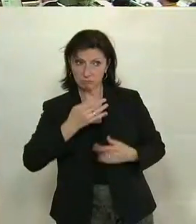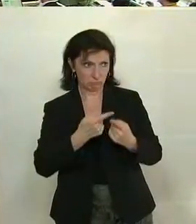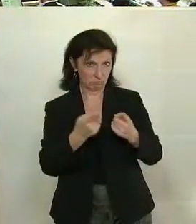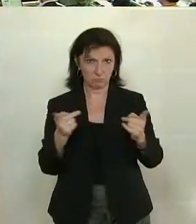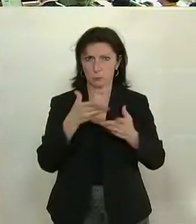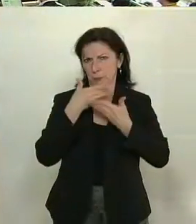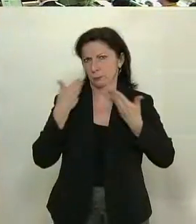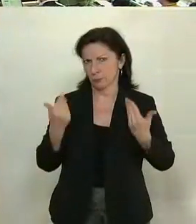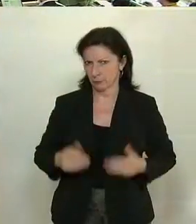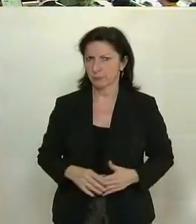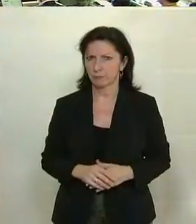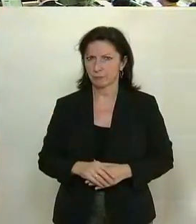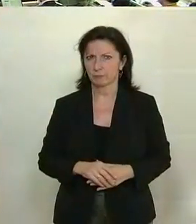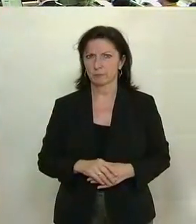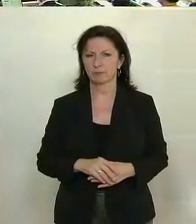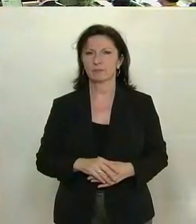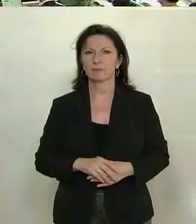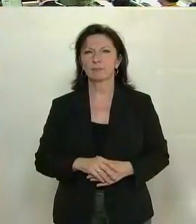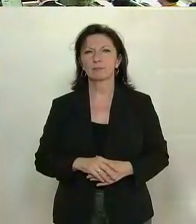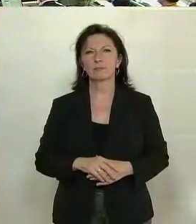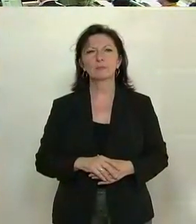Freiheitlichen ging Gesundheitsminister Anschober. Vielen Vielen Dank. Vielen